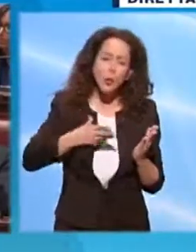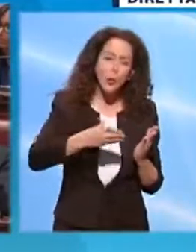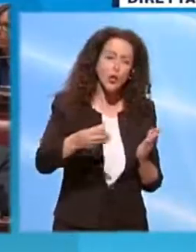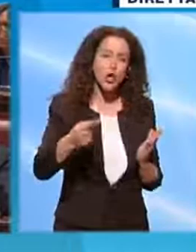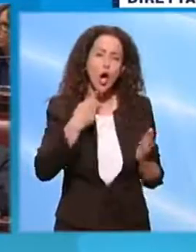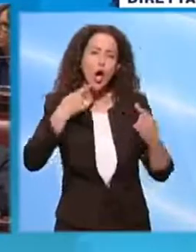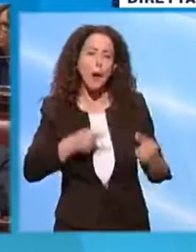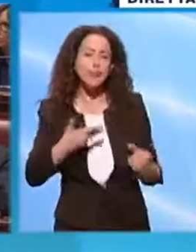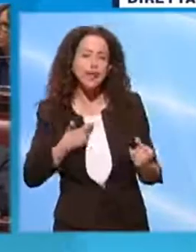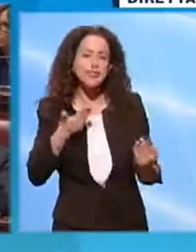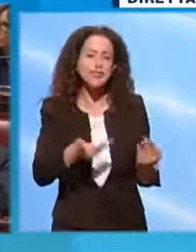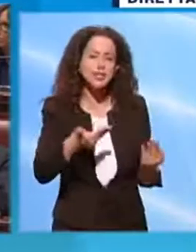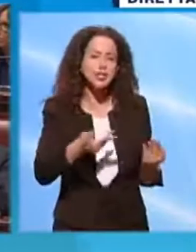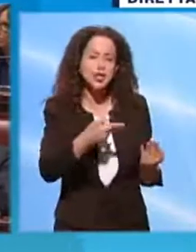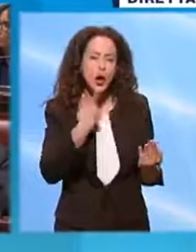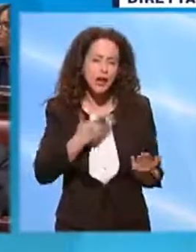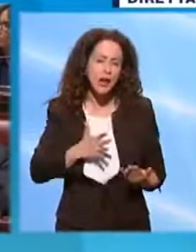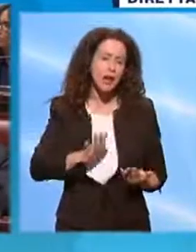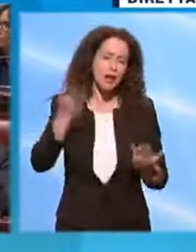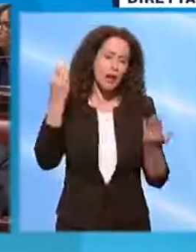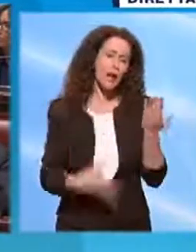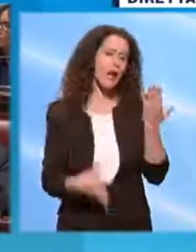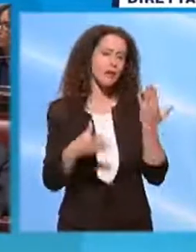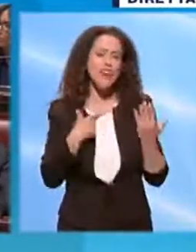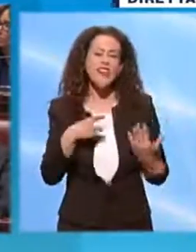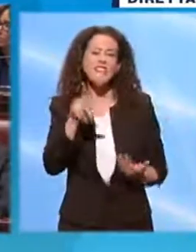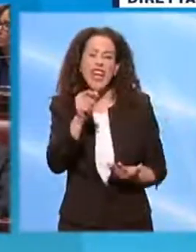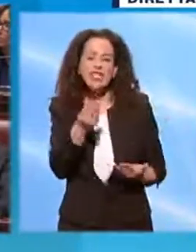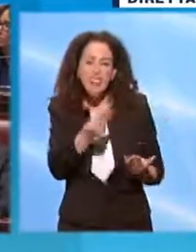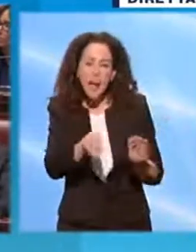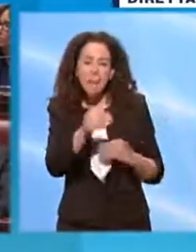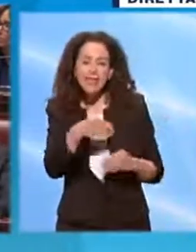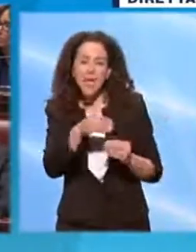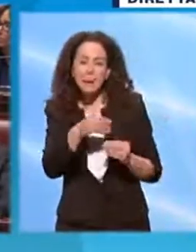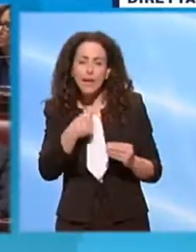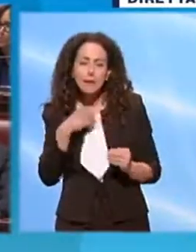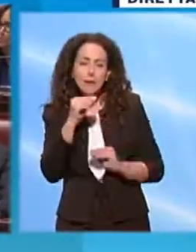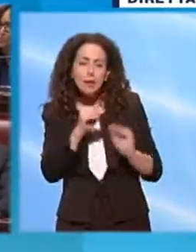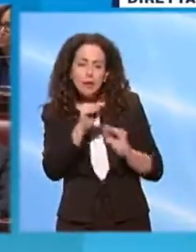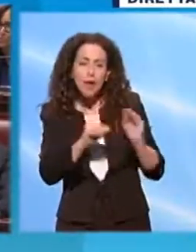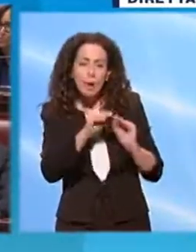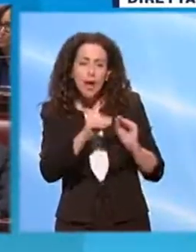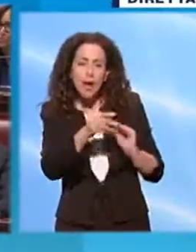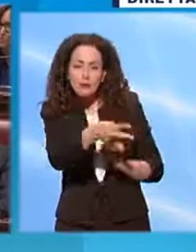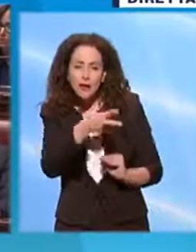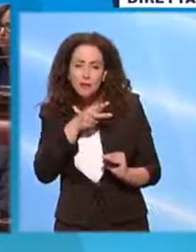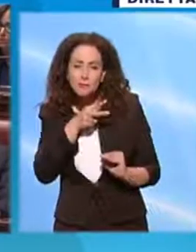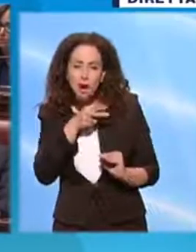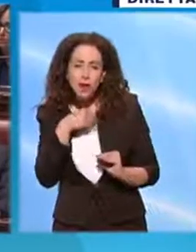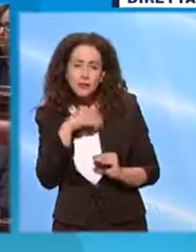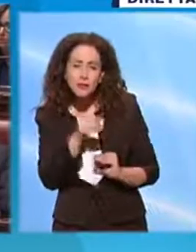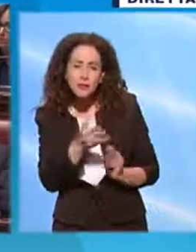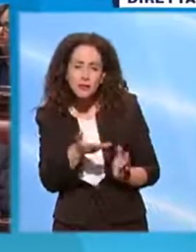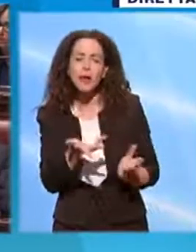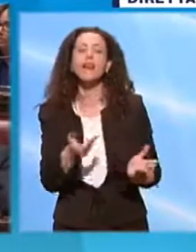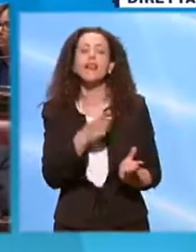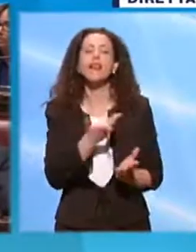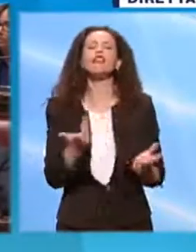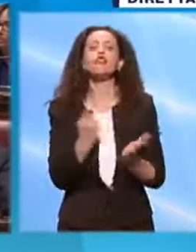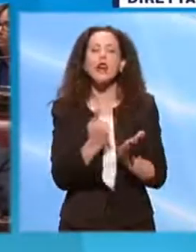anche quando avevamo lasciato agli atti 20 emendamenti sui quali vi abbiamo chiesto di darci delle risposte. Altrimenti lei dovrebbe